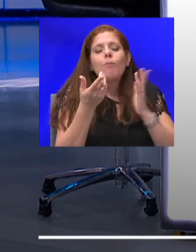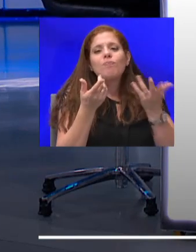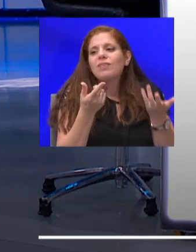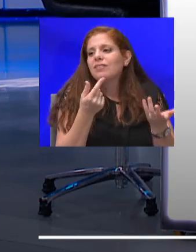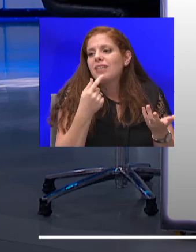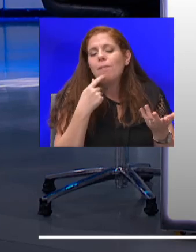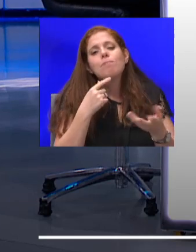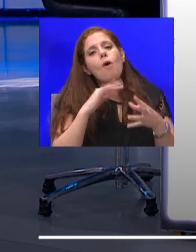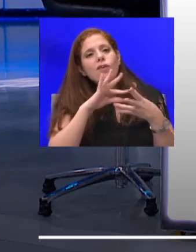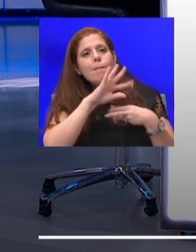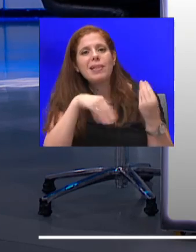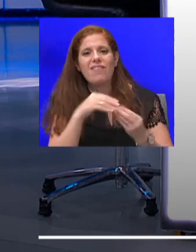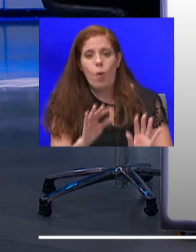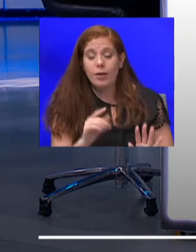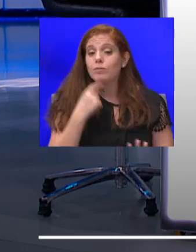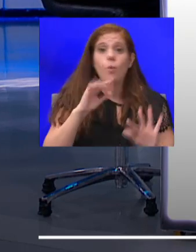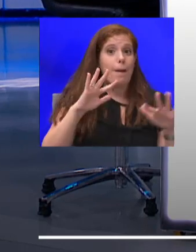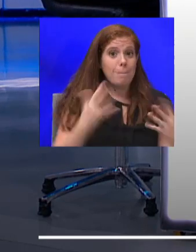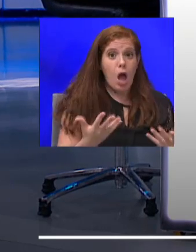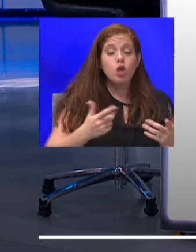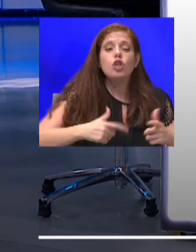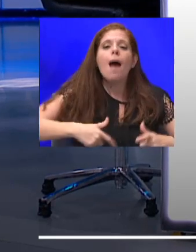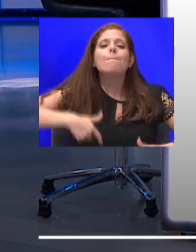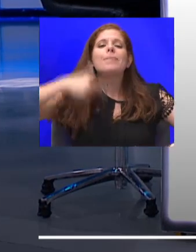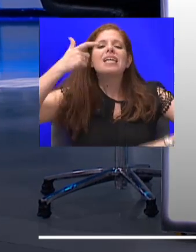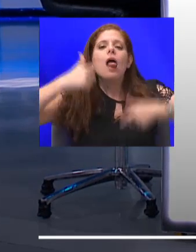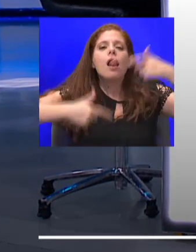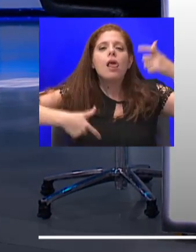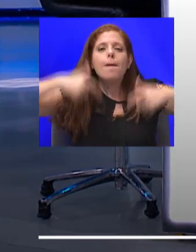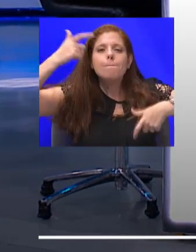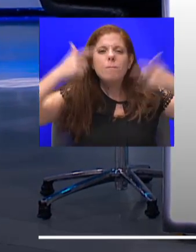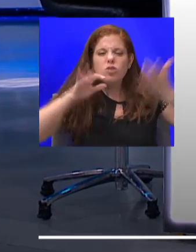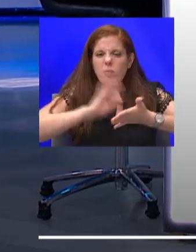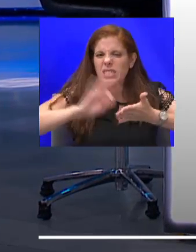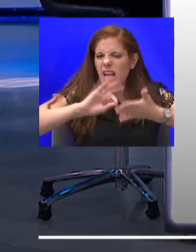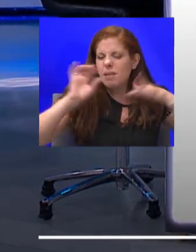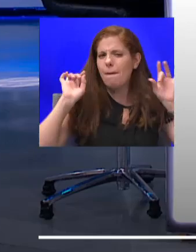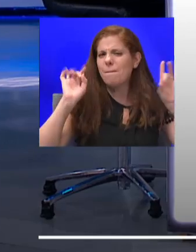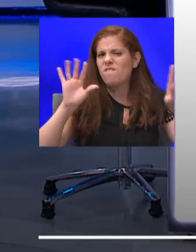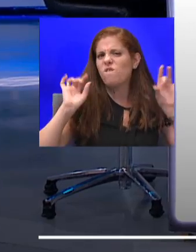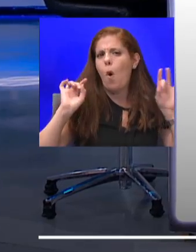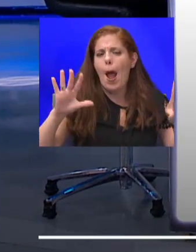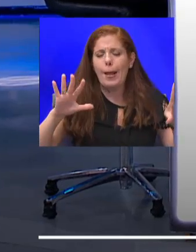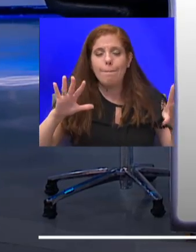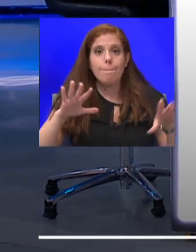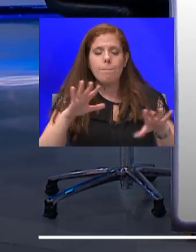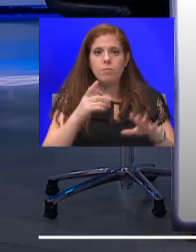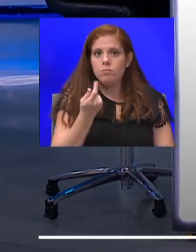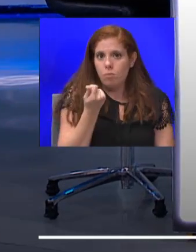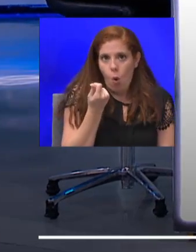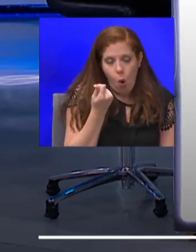זה אומר שהמגדלים האלה, המגדלי משרדים המפוארים, עולים הרבה מאוד כל חודש.